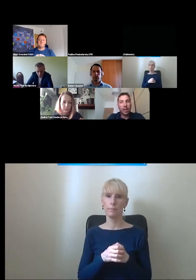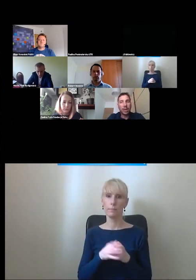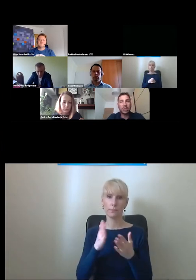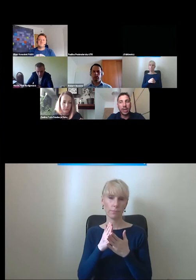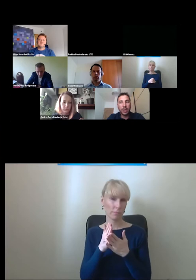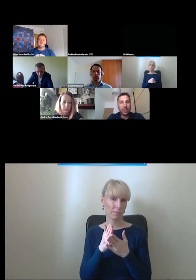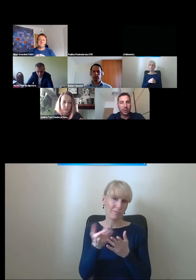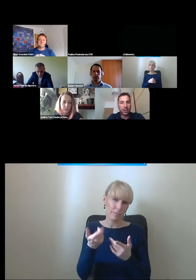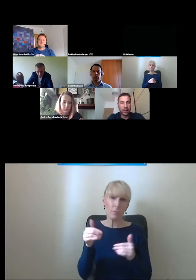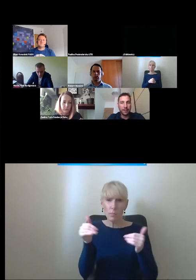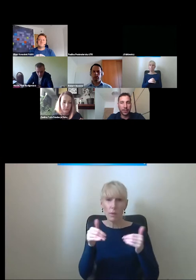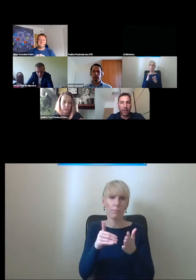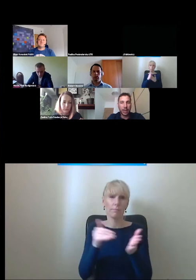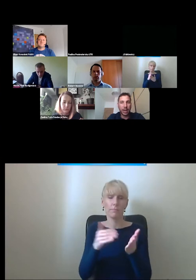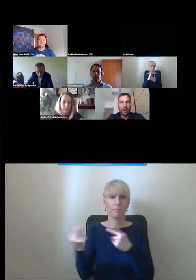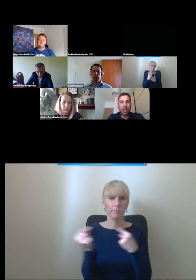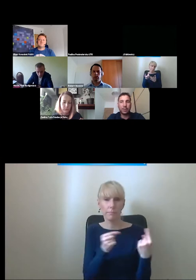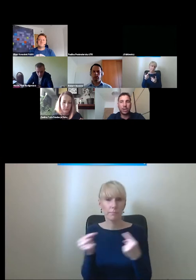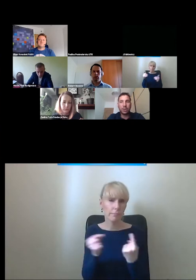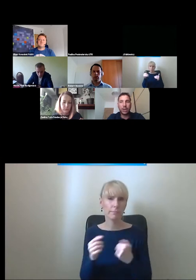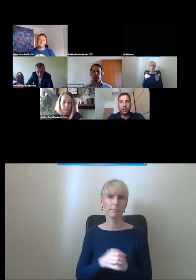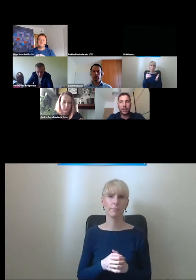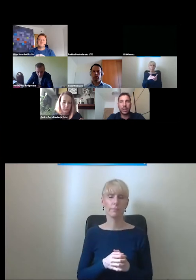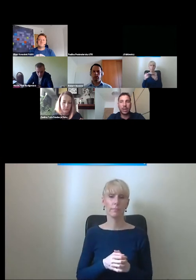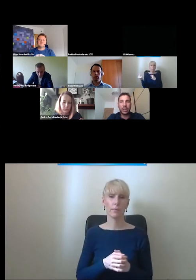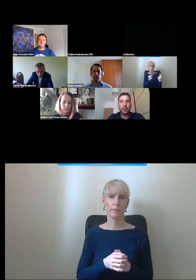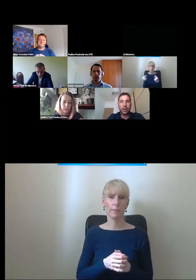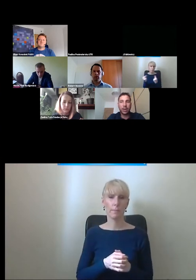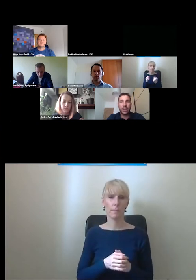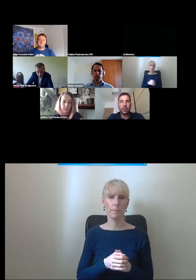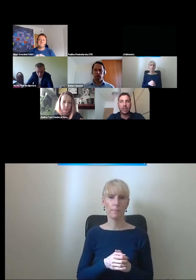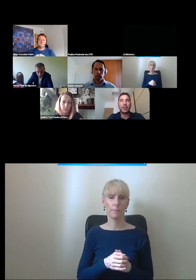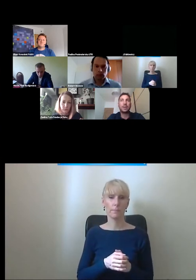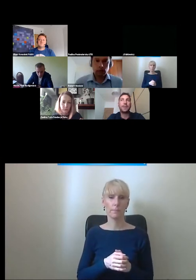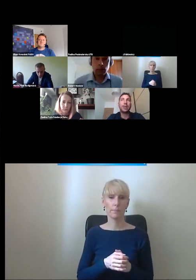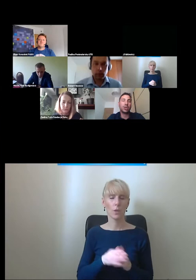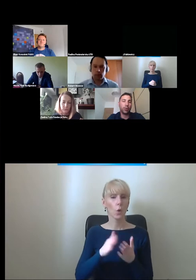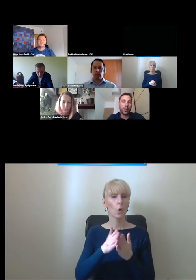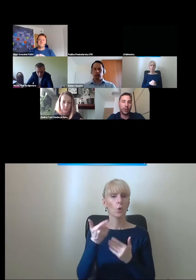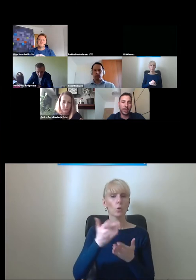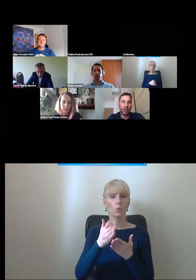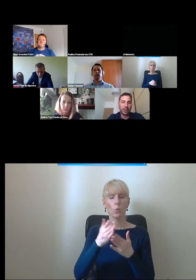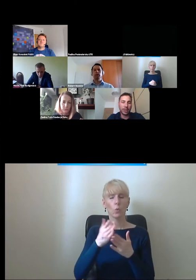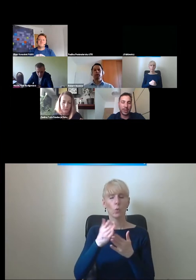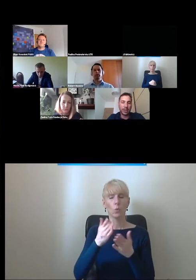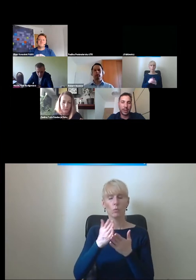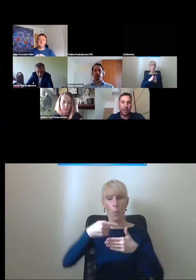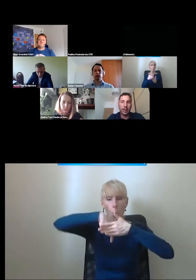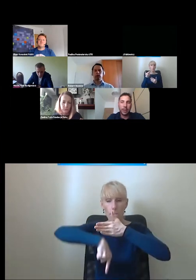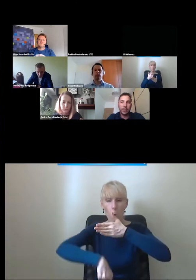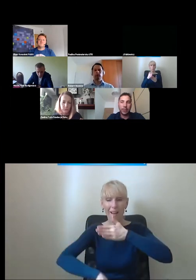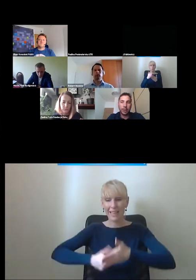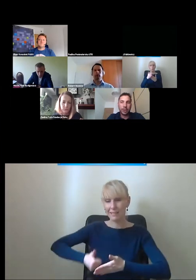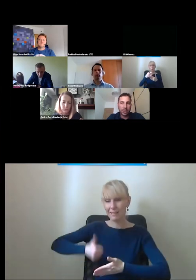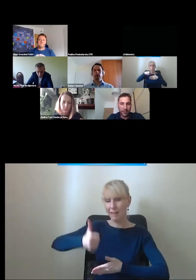co najmniej dyskusyjne. Jako taki przykład chyba najlepiej oddający specyfikę to są głębokie stacje metra.